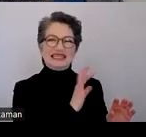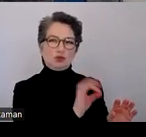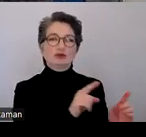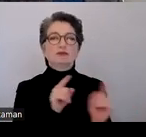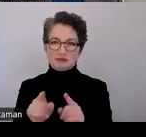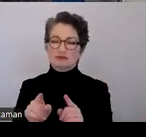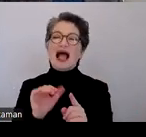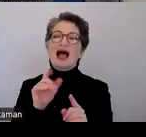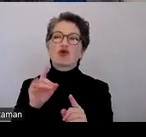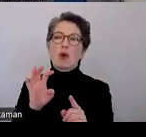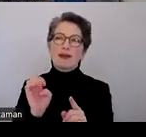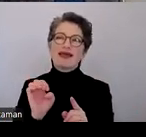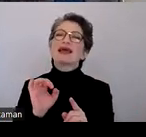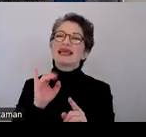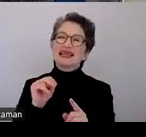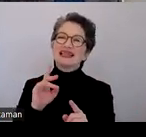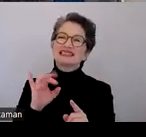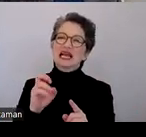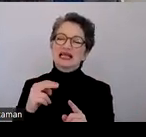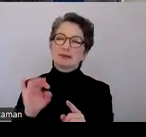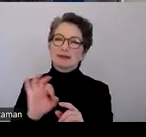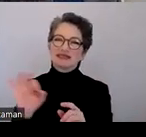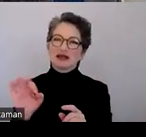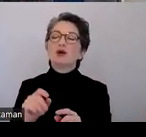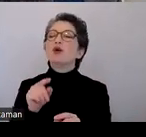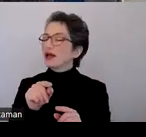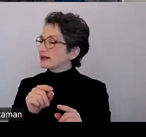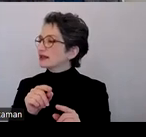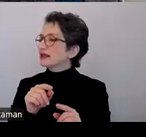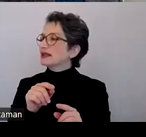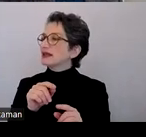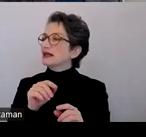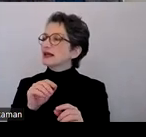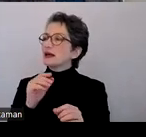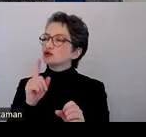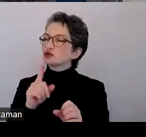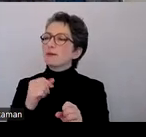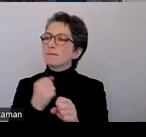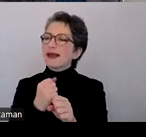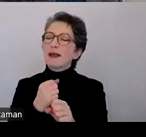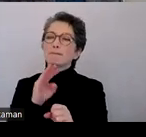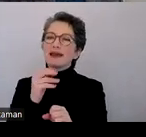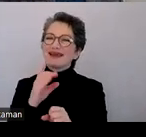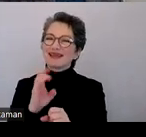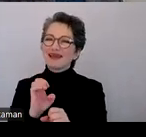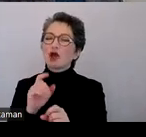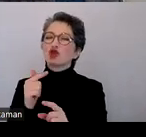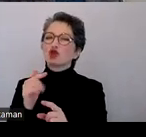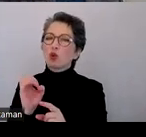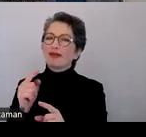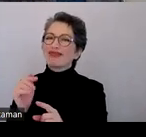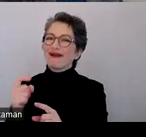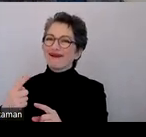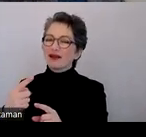Und beim InDesign muss man dann übrigens dieses Made-to-Tag als Add-in verwenden, um dann auch wirklich